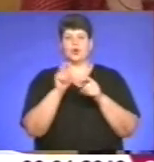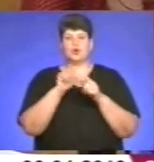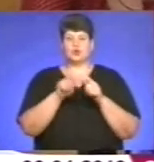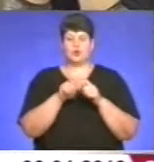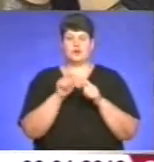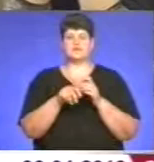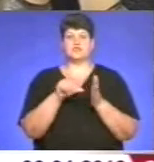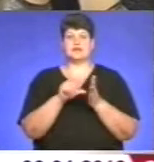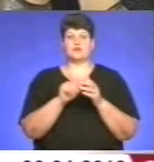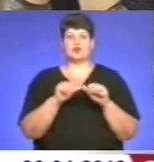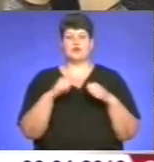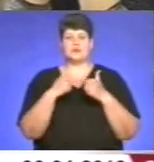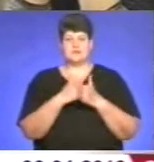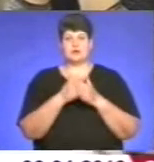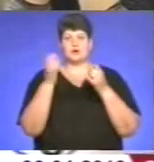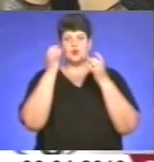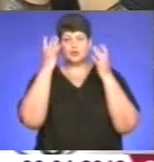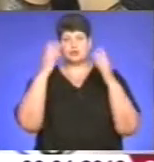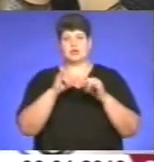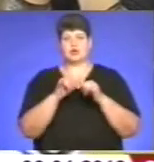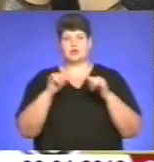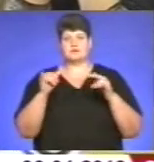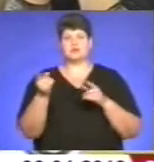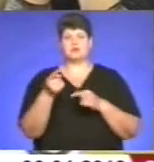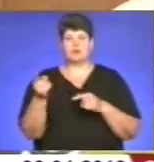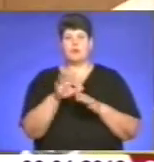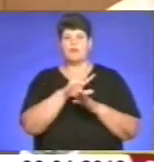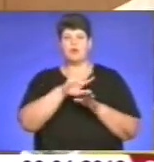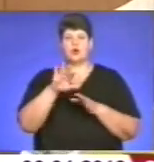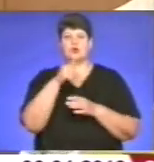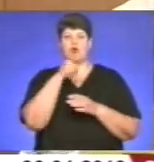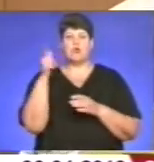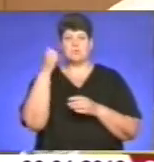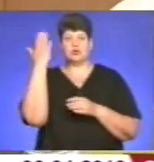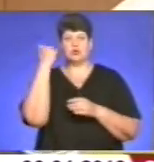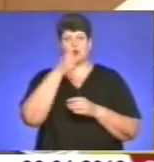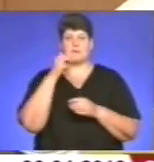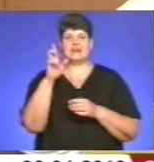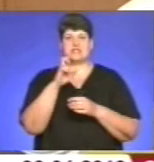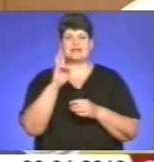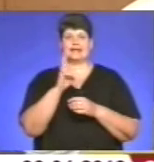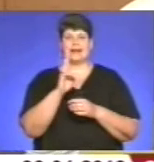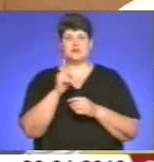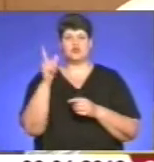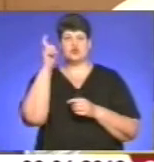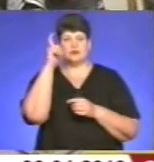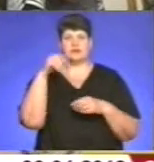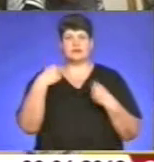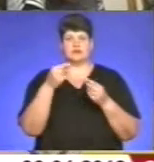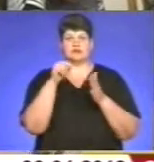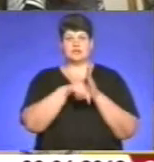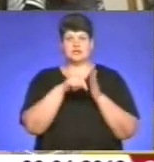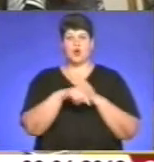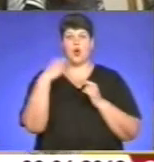соціально-економічного та культурного розвитку Тернопільщини протягом минулого року Бережанам, Кременцю та Чорткову надано статус міст обласного